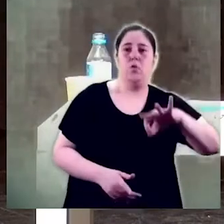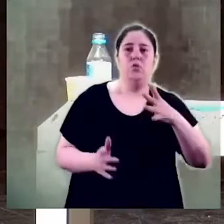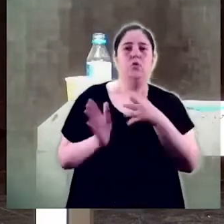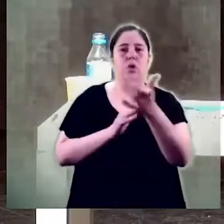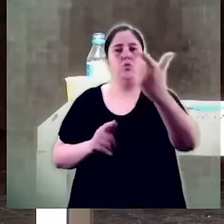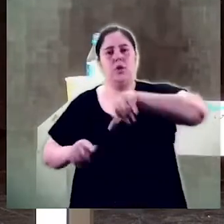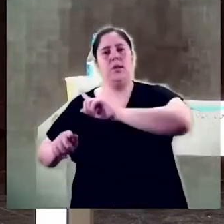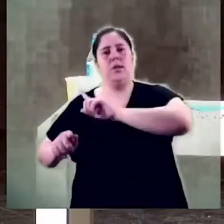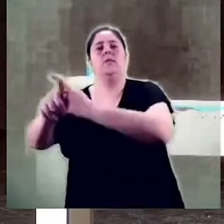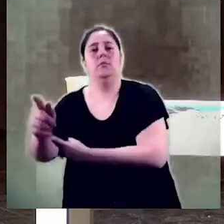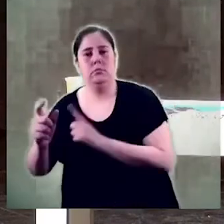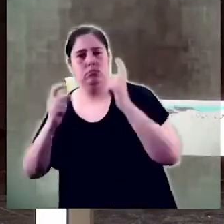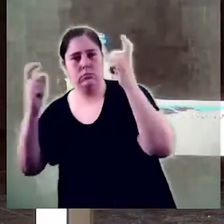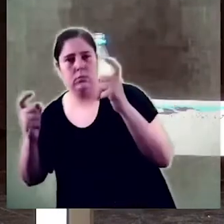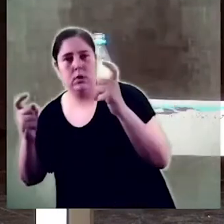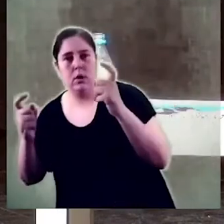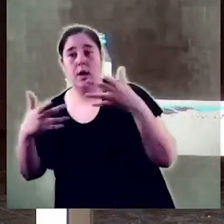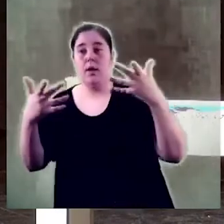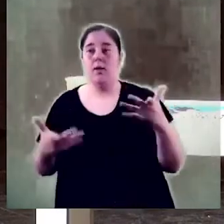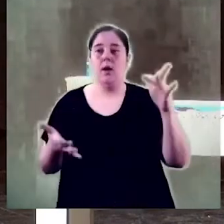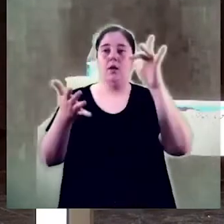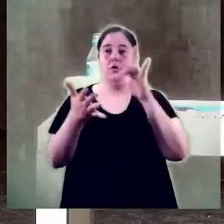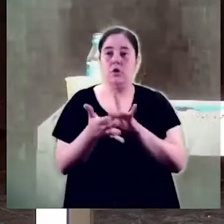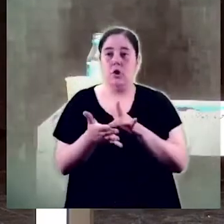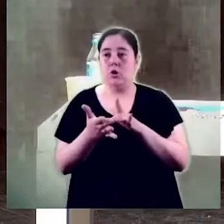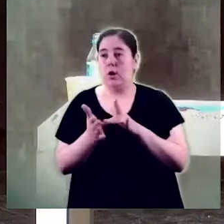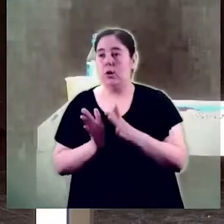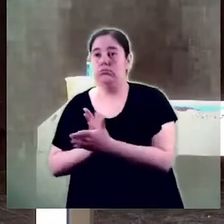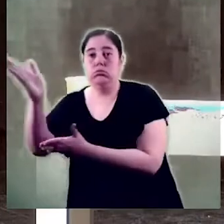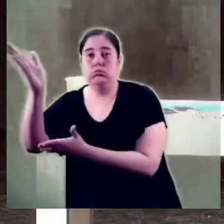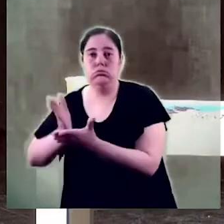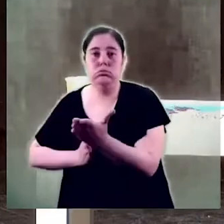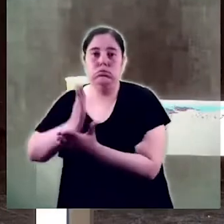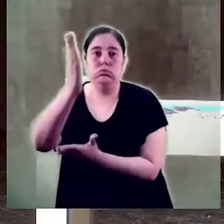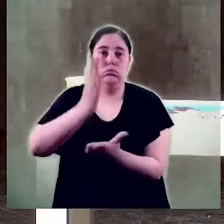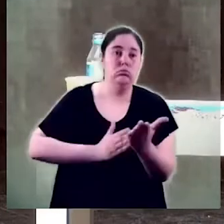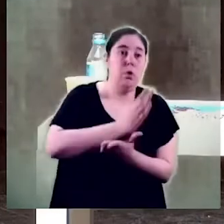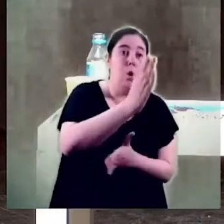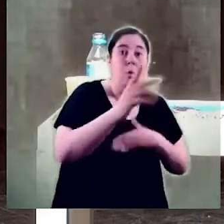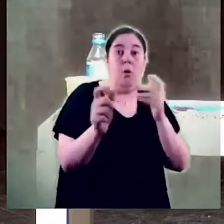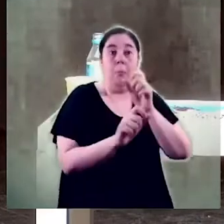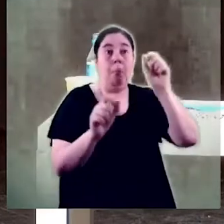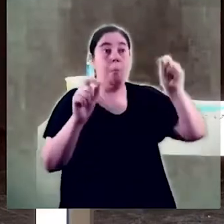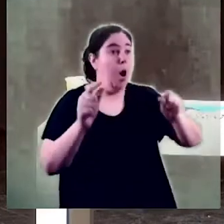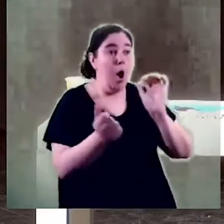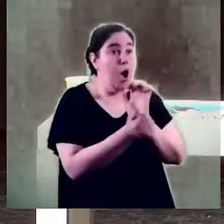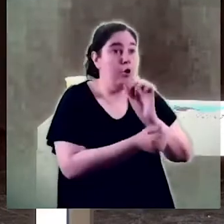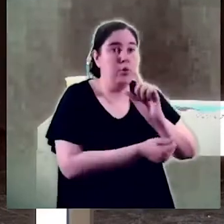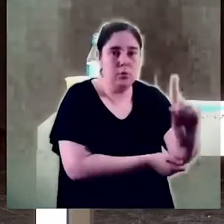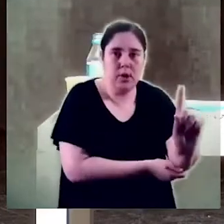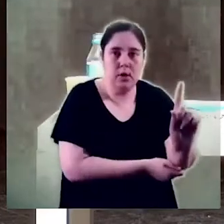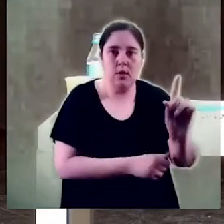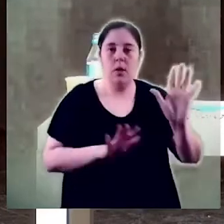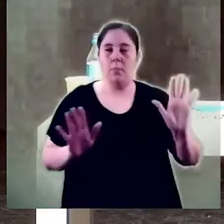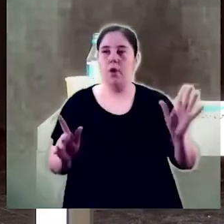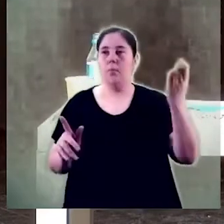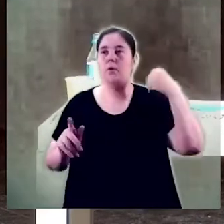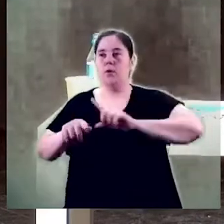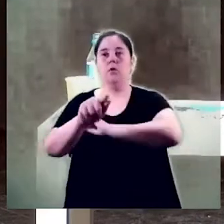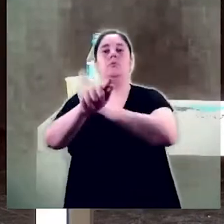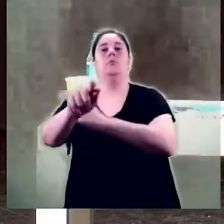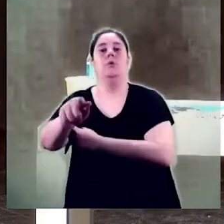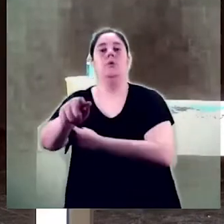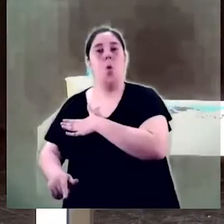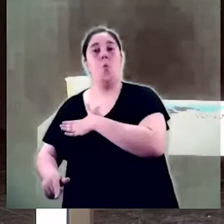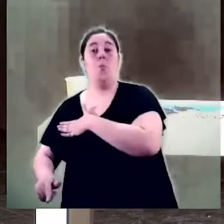ara avanceu en direccions diverses, algunes tal vegada insospitades, amb l'imperatiu d'una gosadia que pot i